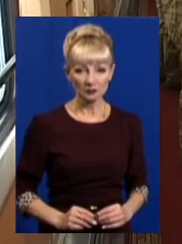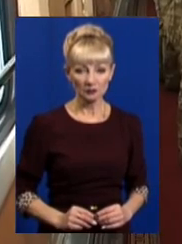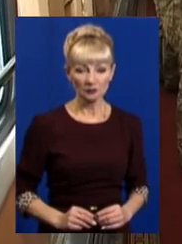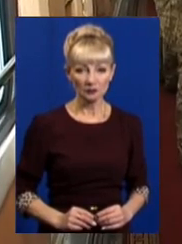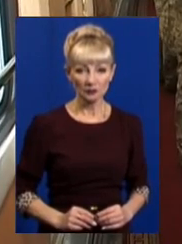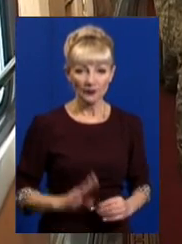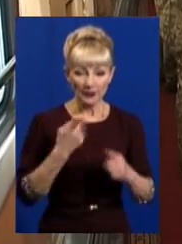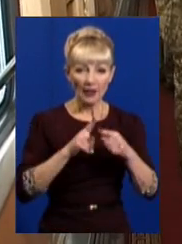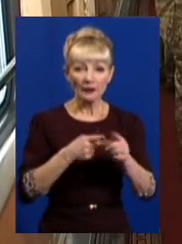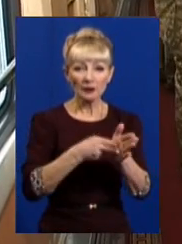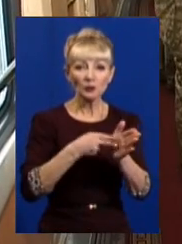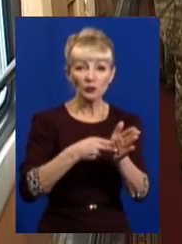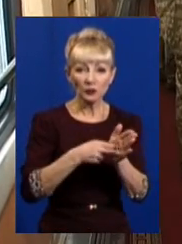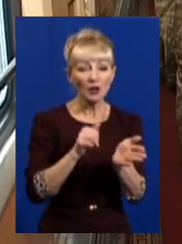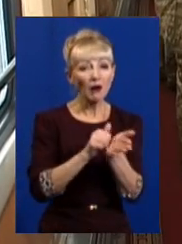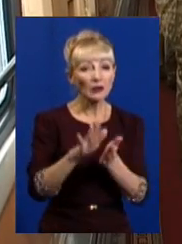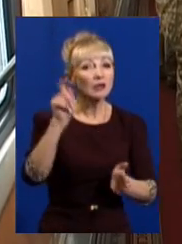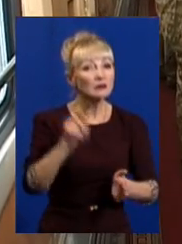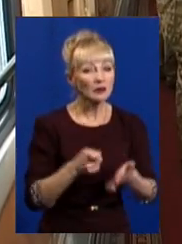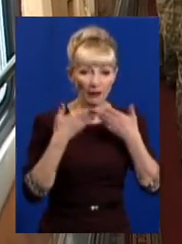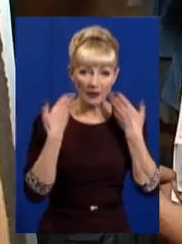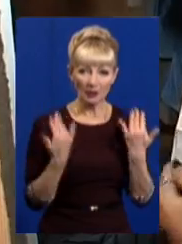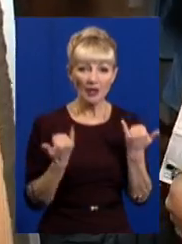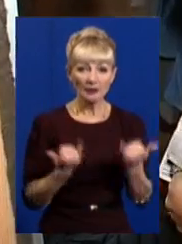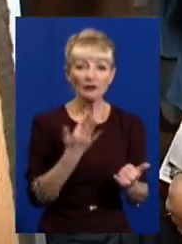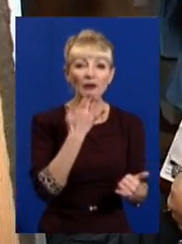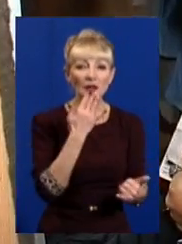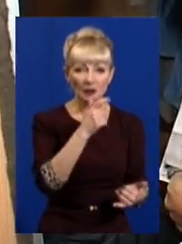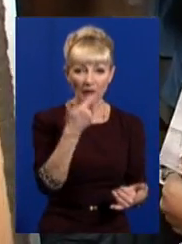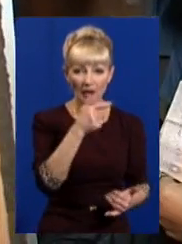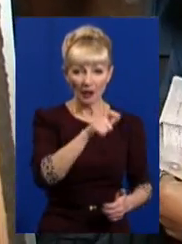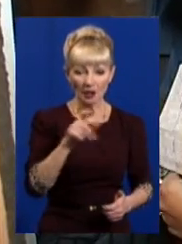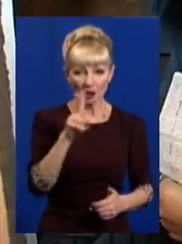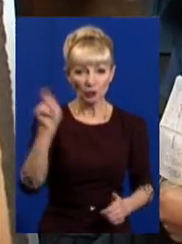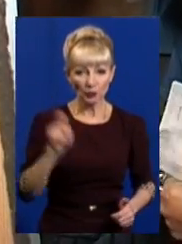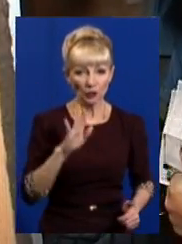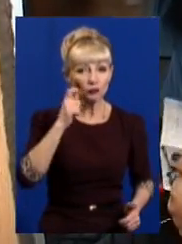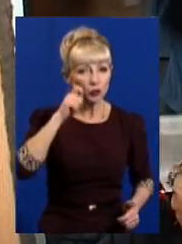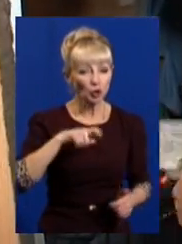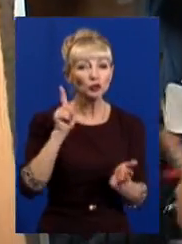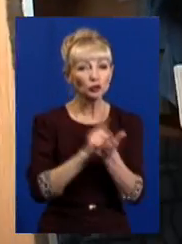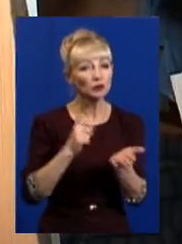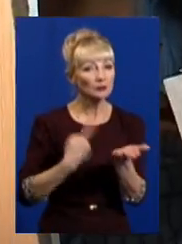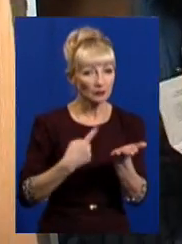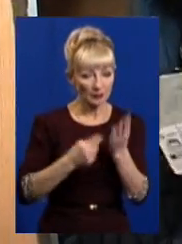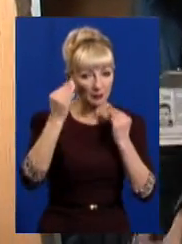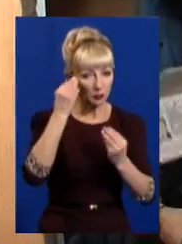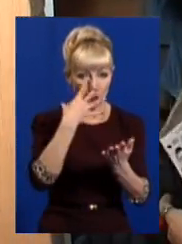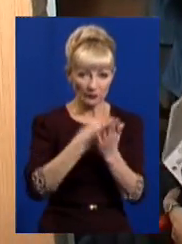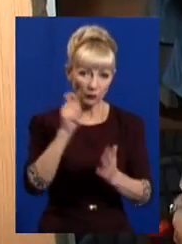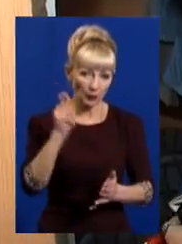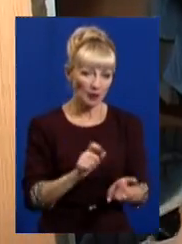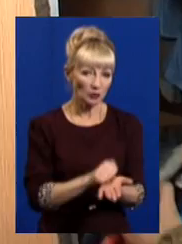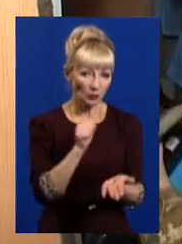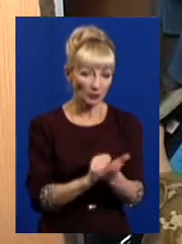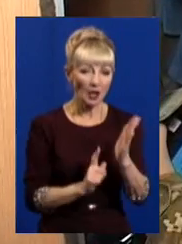У цьому потязі відмов у в'їзді не було. Нині іноземні громадяни, які їдуть до України, мають підтвердити мету свого візиту документом.